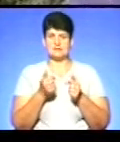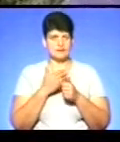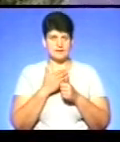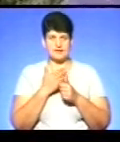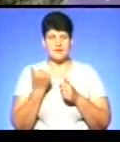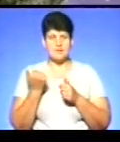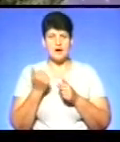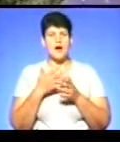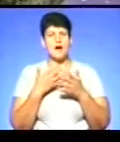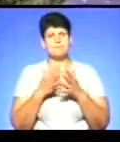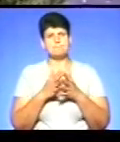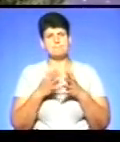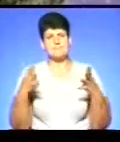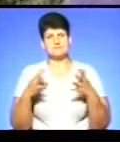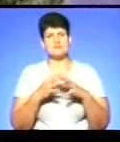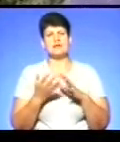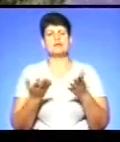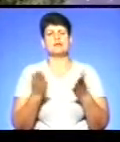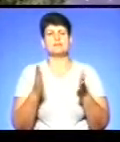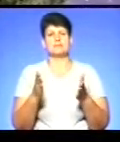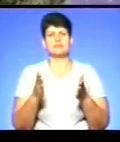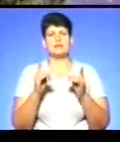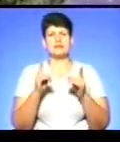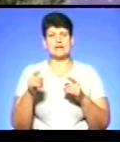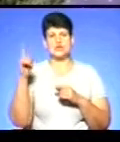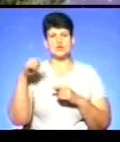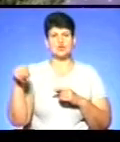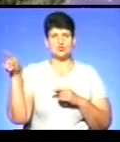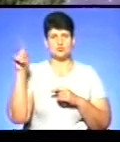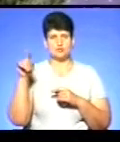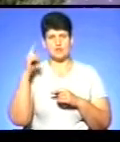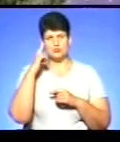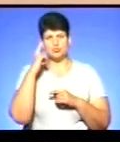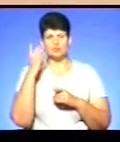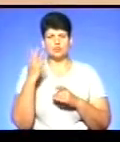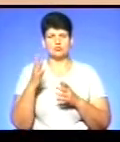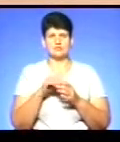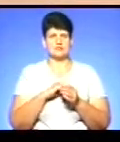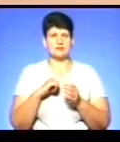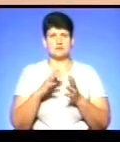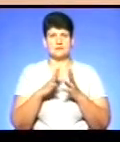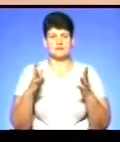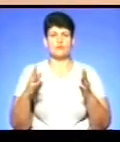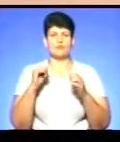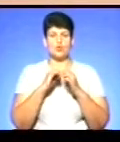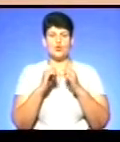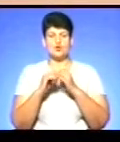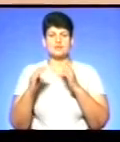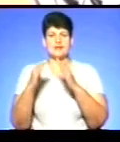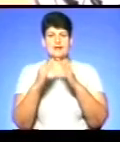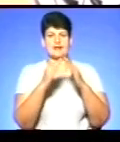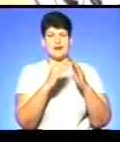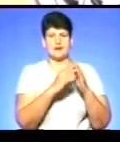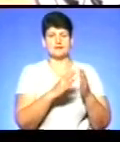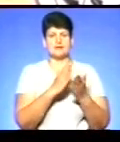А більшість у селі якима антенни? Лише супутниковими, я думаю, так найбільше. На кожній хаті не то, що по